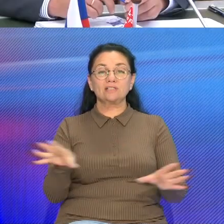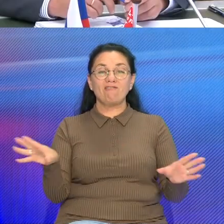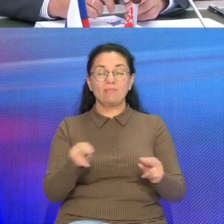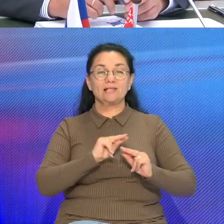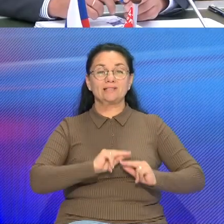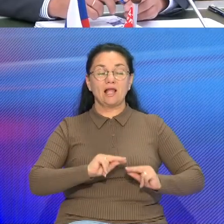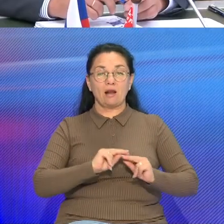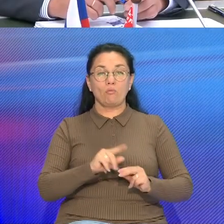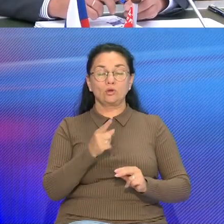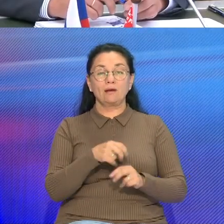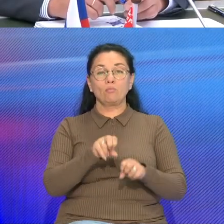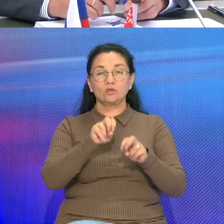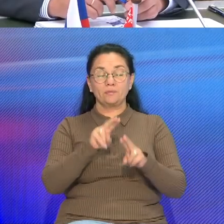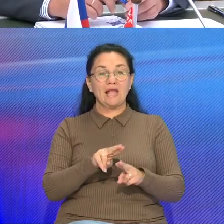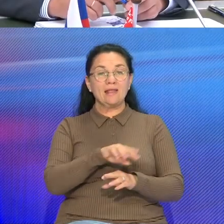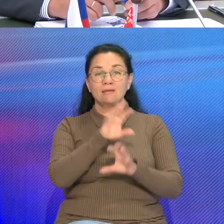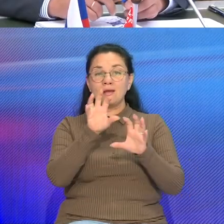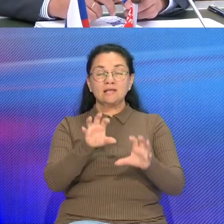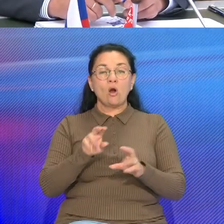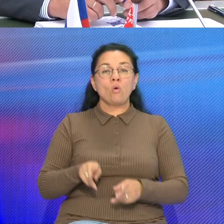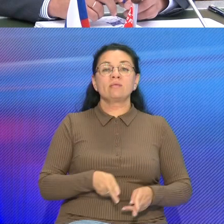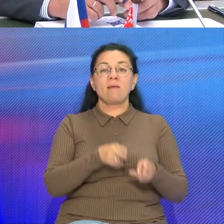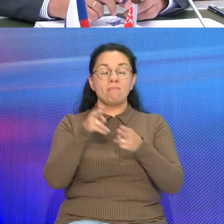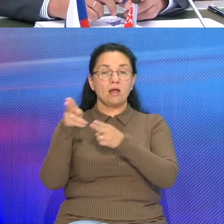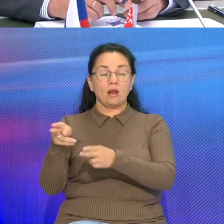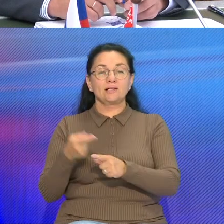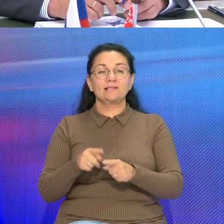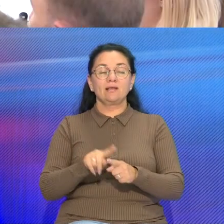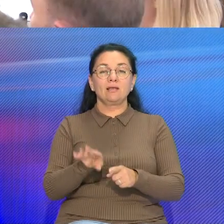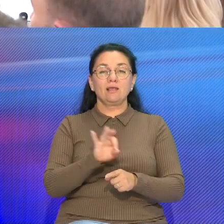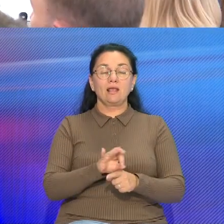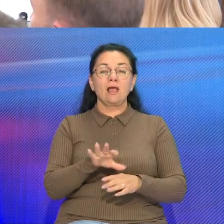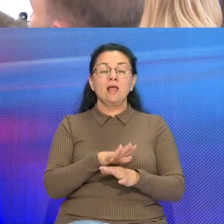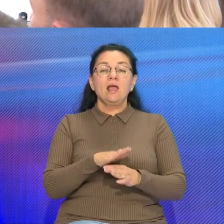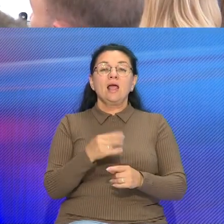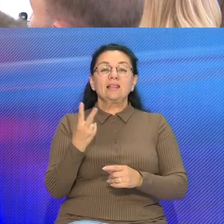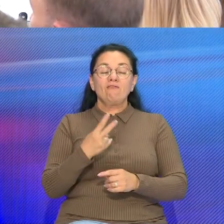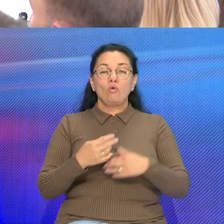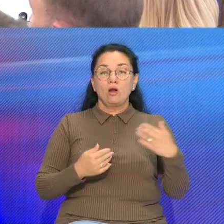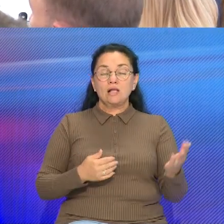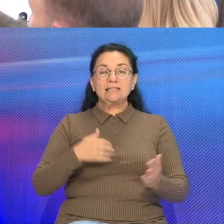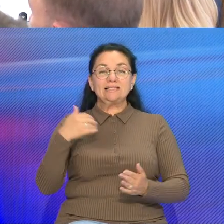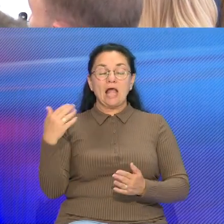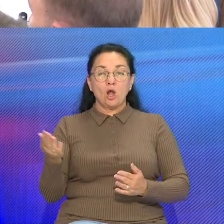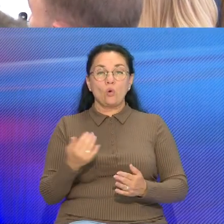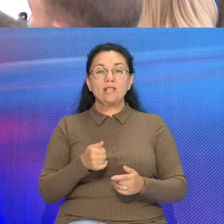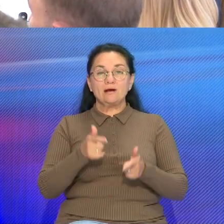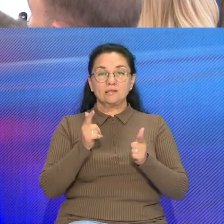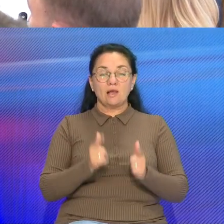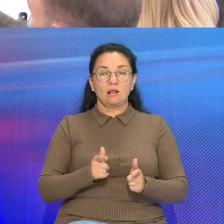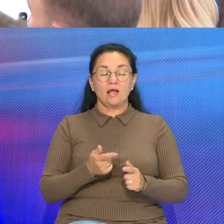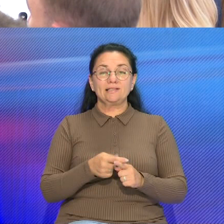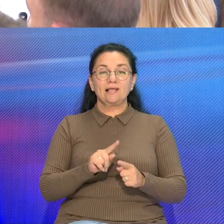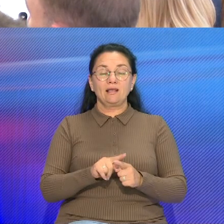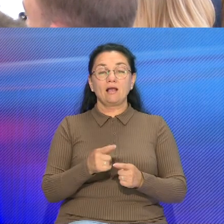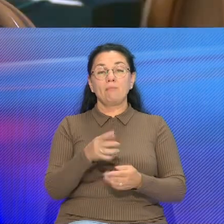спиненне канала у незаконной миграции А так само обмерковали реализацию шергу двухбаковых российско-белорусских погоднений До